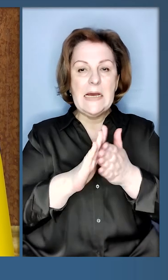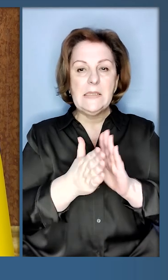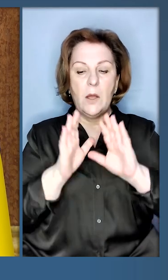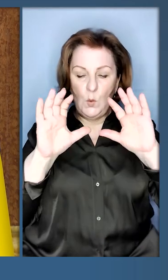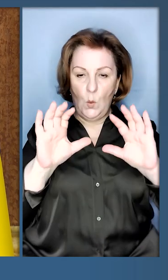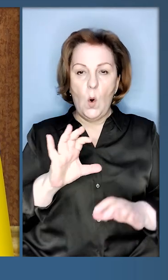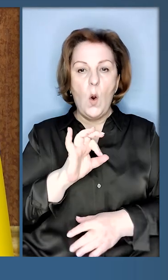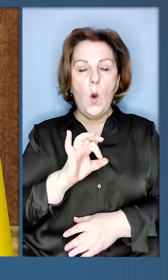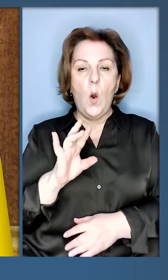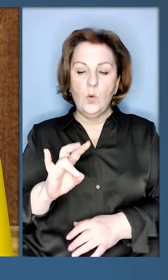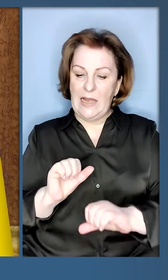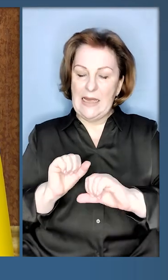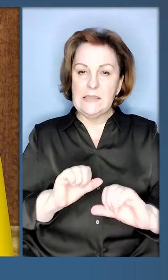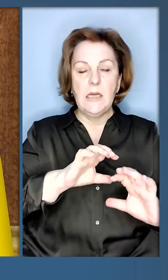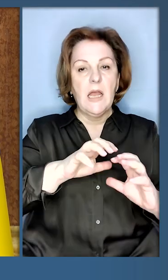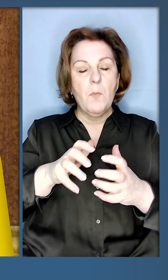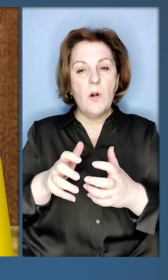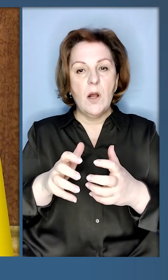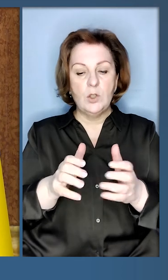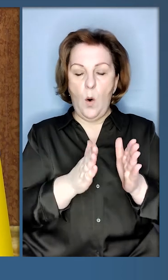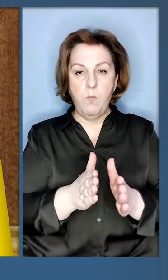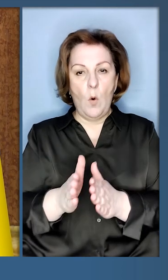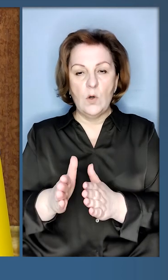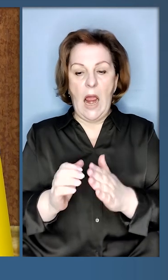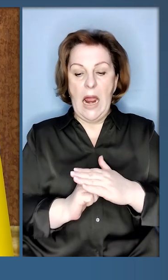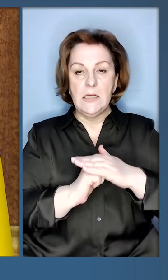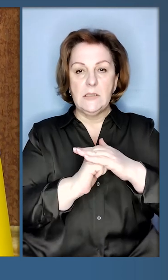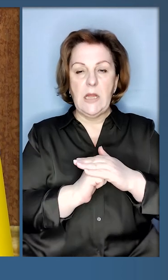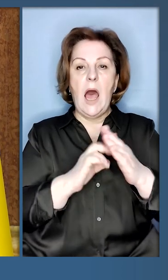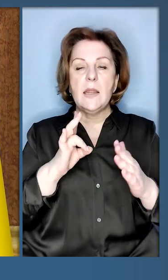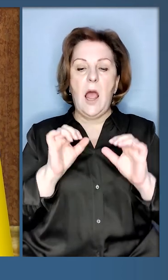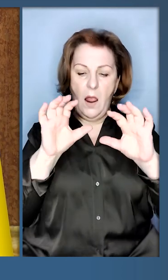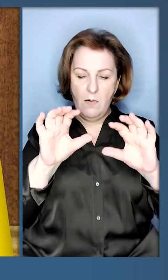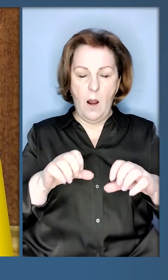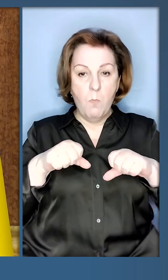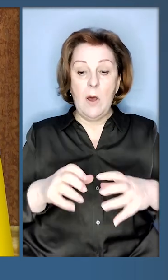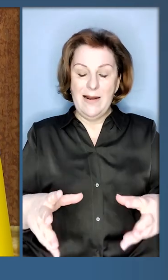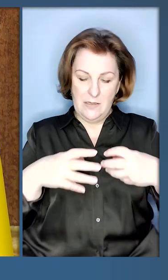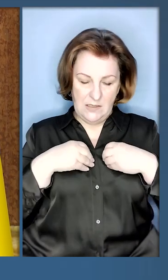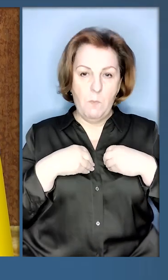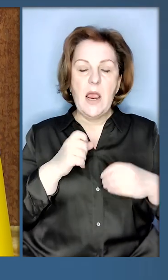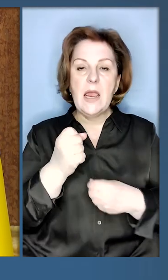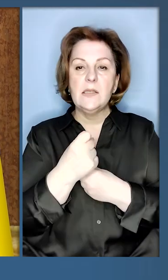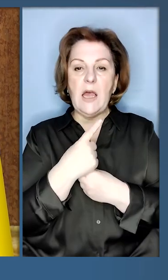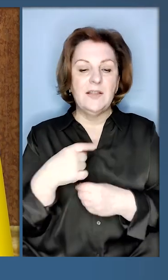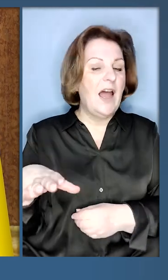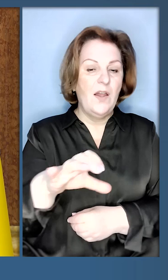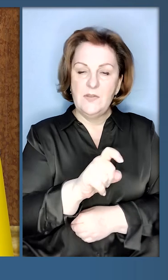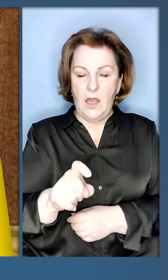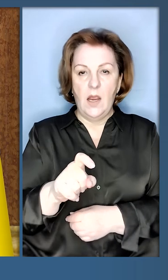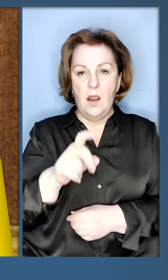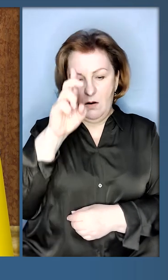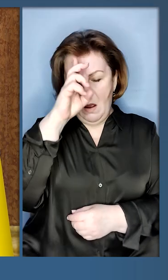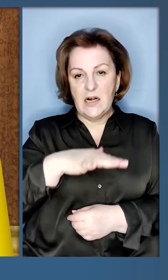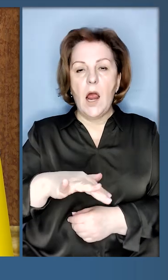ООН і захистити міжнародний порядок, заснований на правах. Це спільне завдання, я впевнений, усіх країн, які